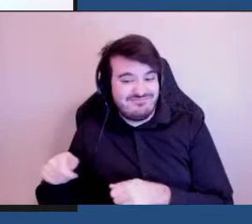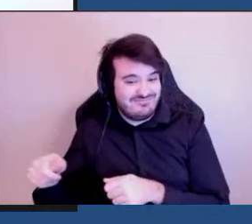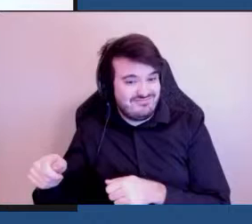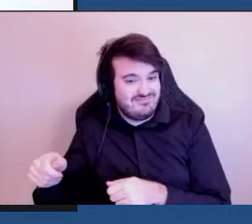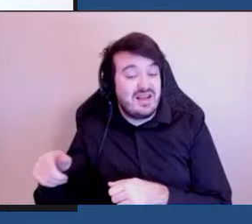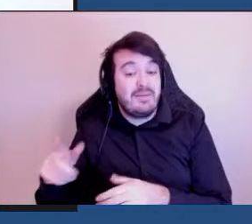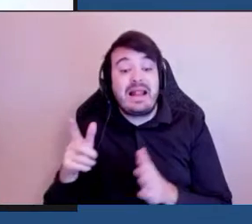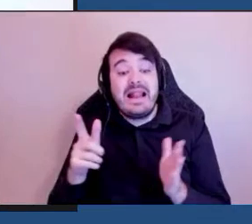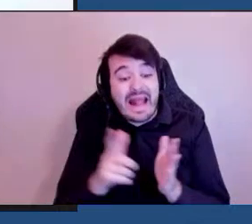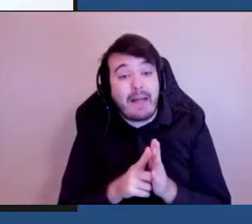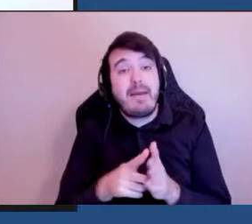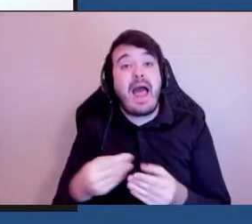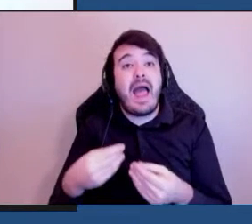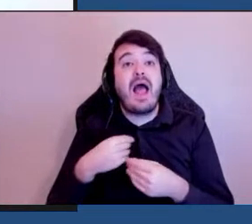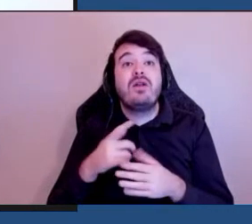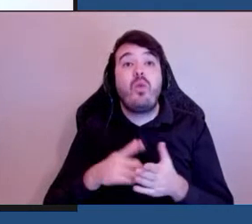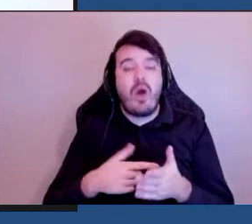aveugle.